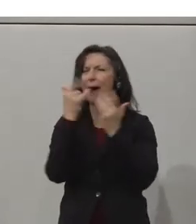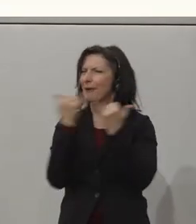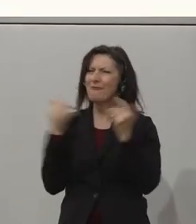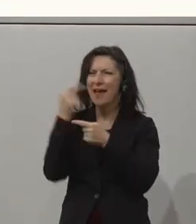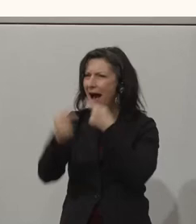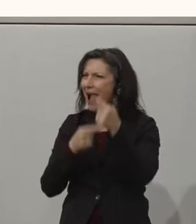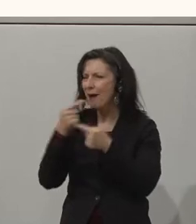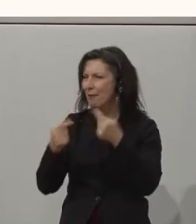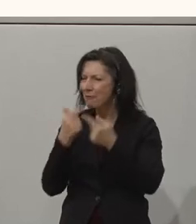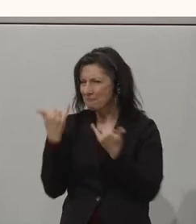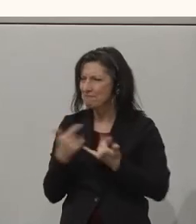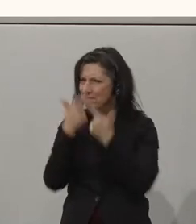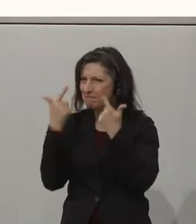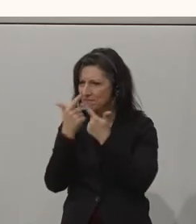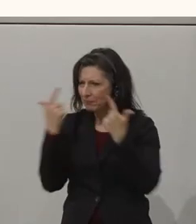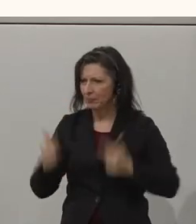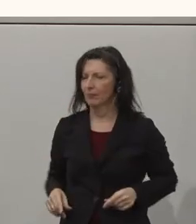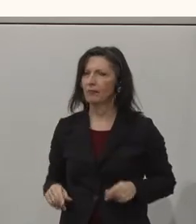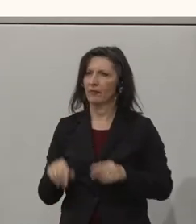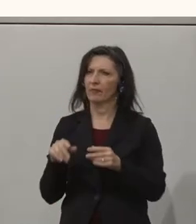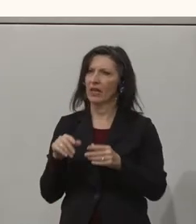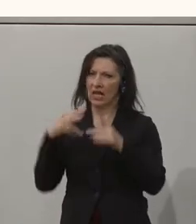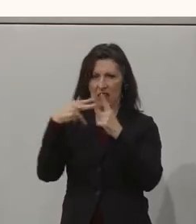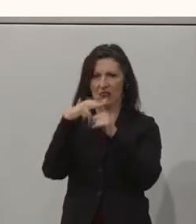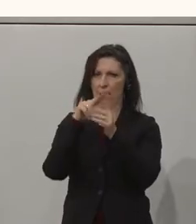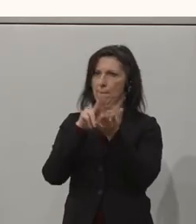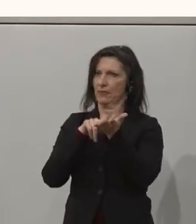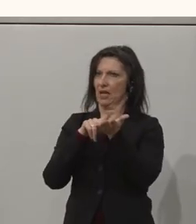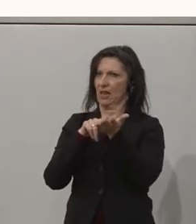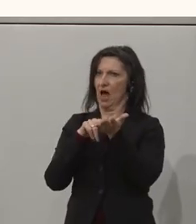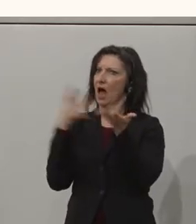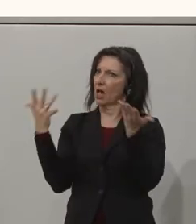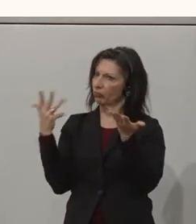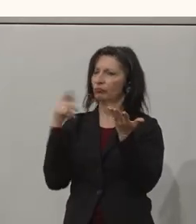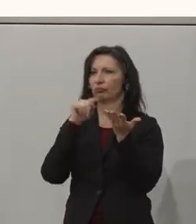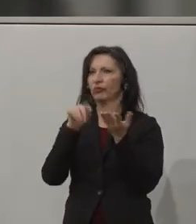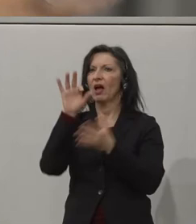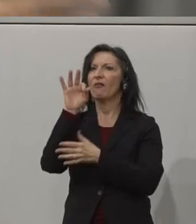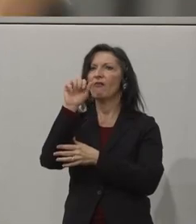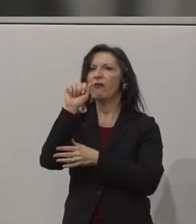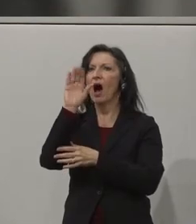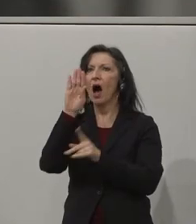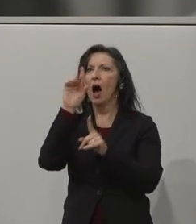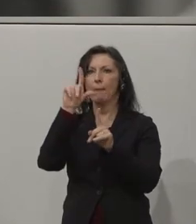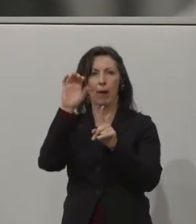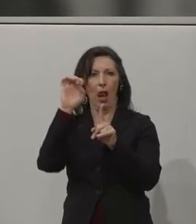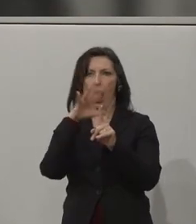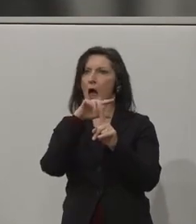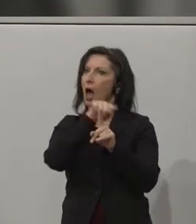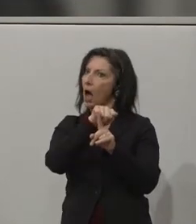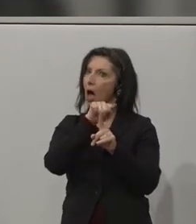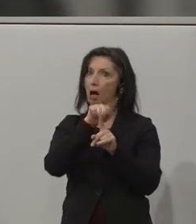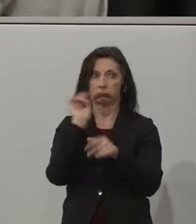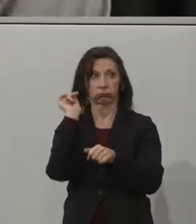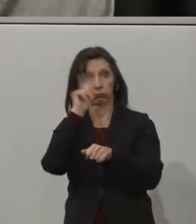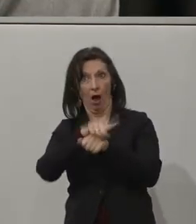Digital teams use Fable as part of the process of building apps and websites. Accessibility is